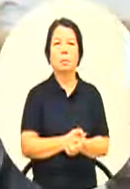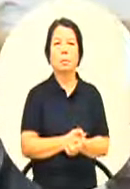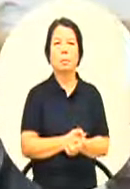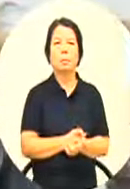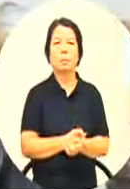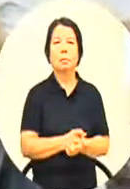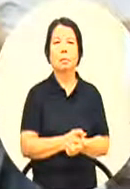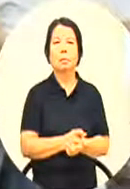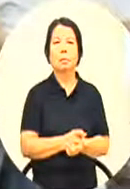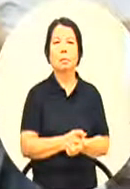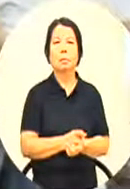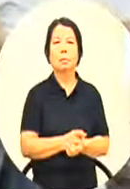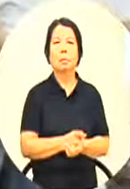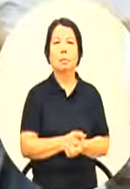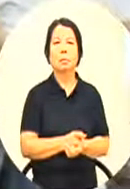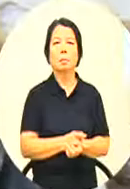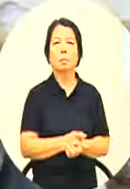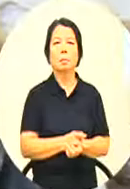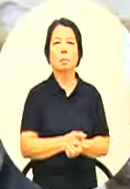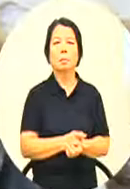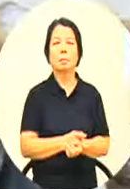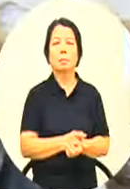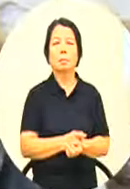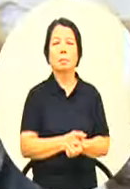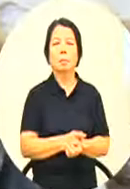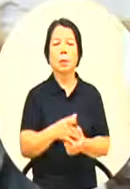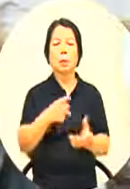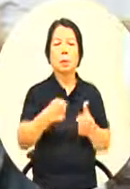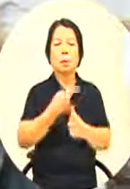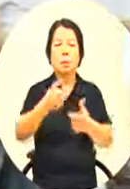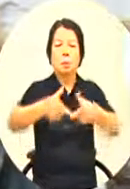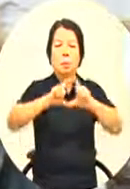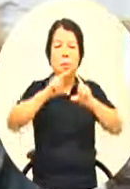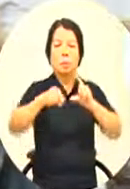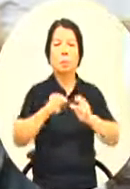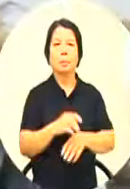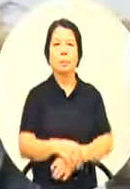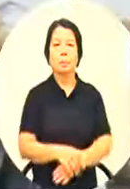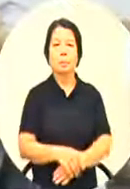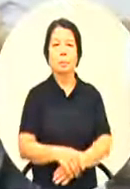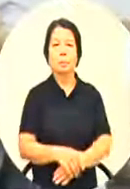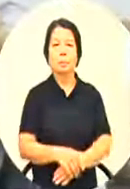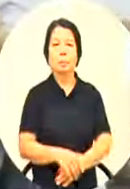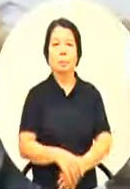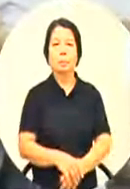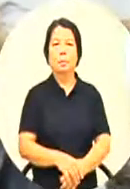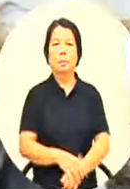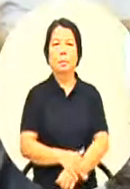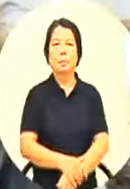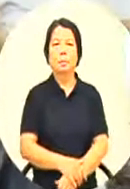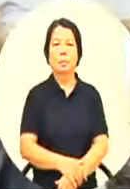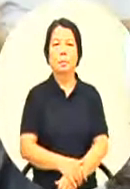答复完再给你两分钟那先答复完待会再两分钟再给好 先请答复